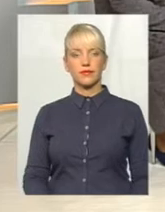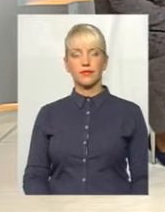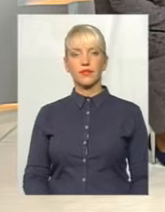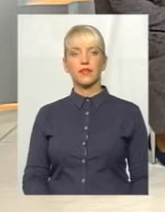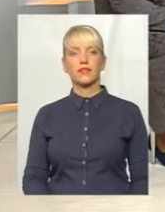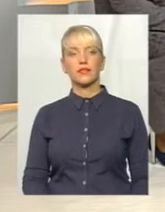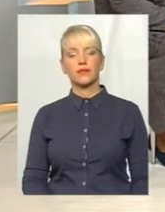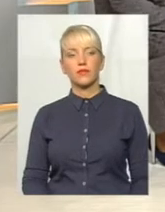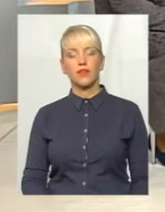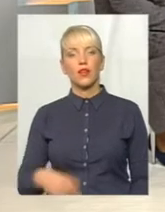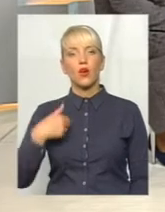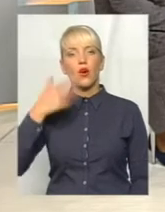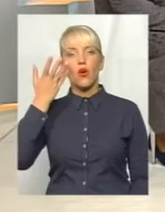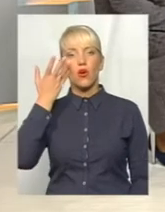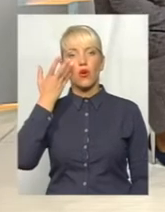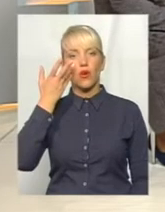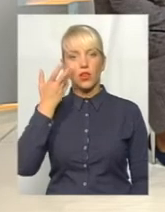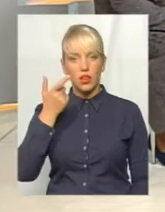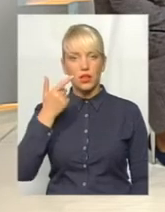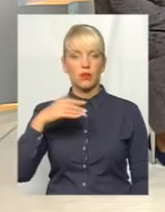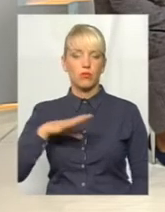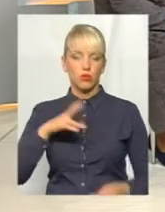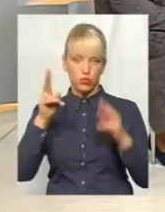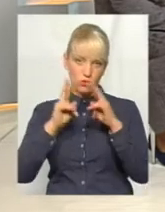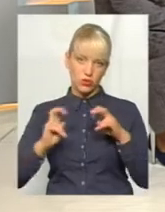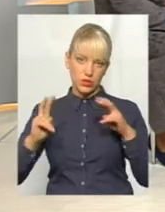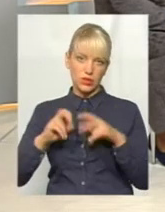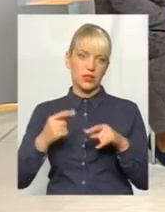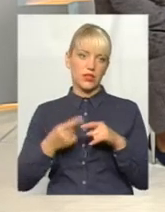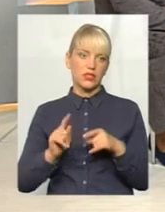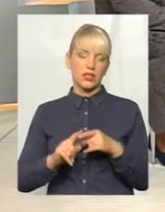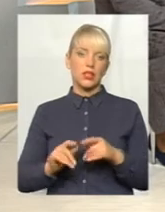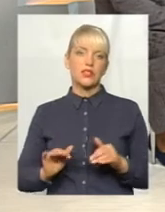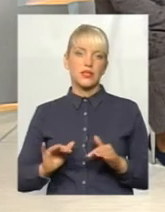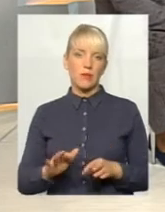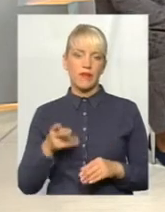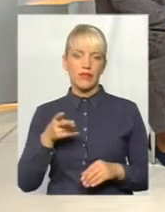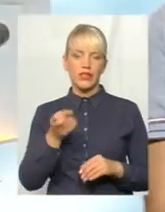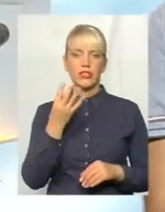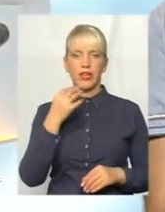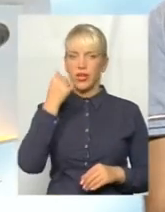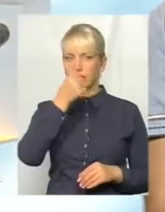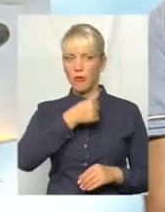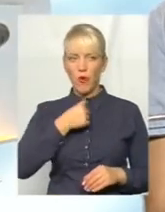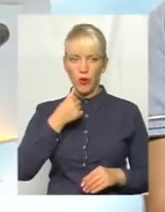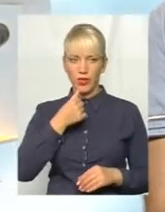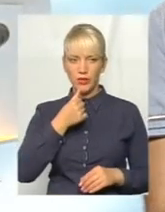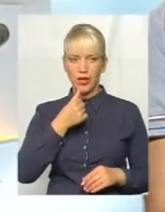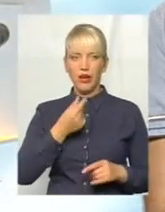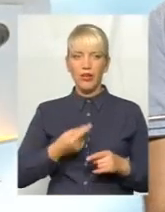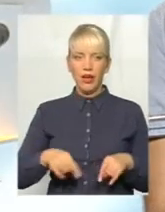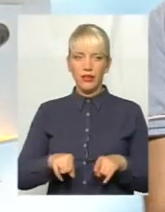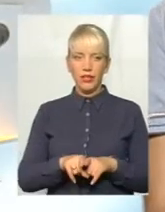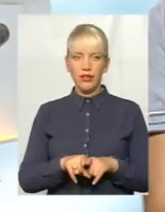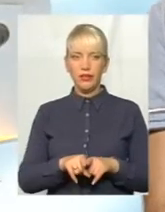було розслідування цієї справи у 2014 році, такий